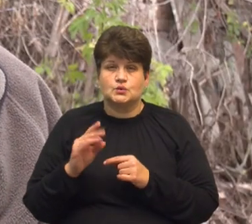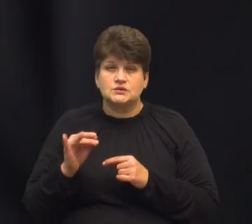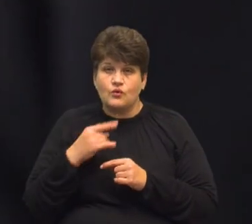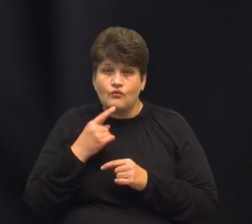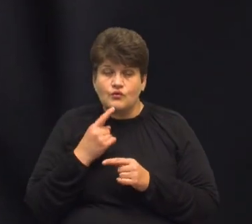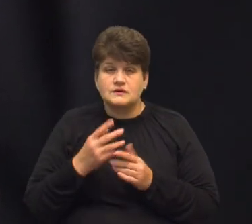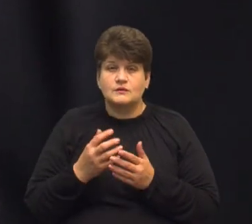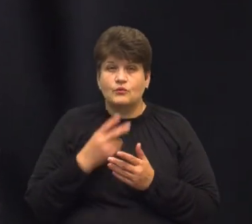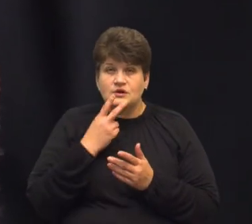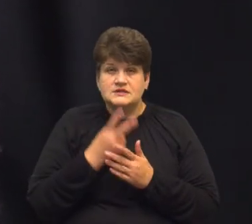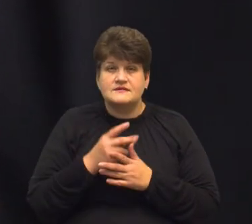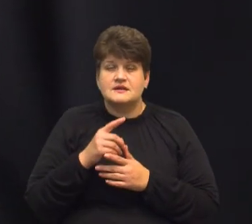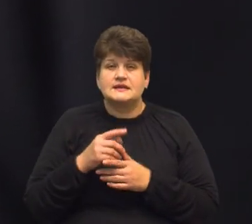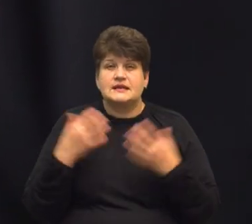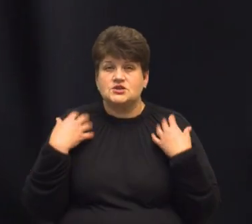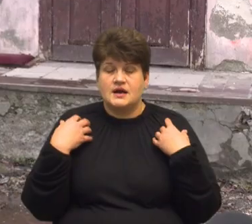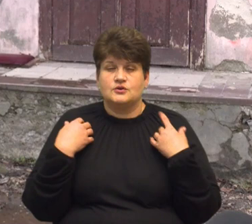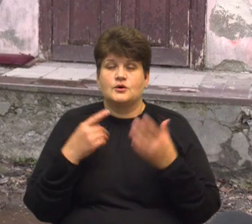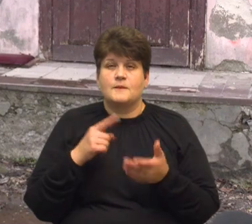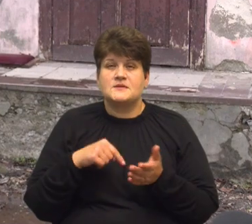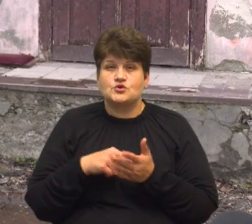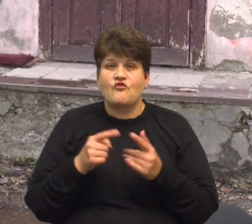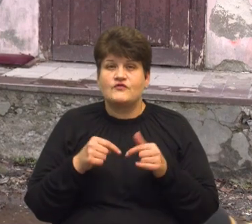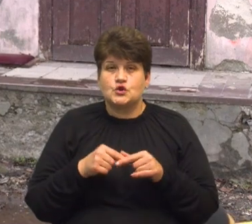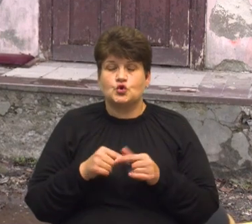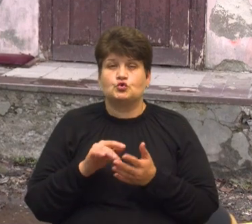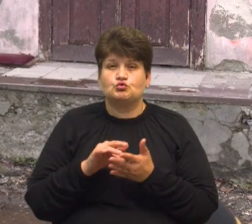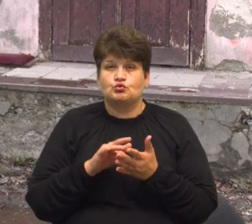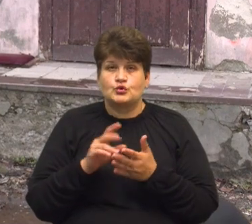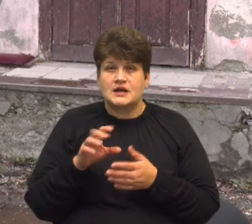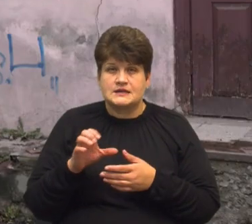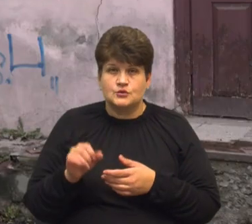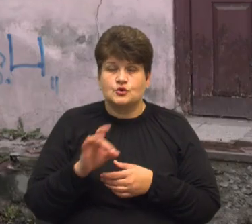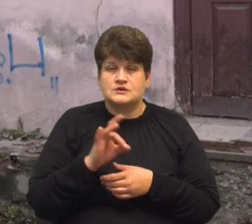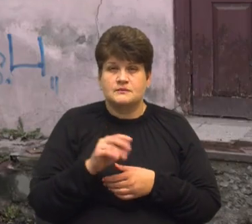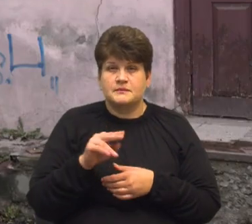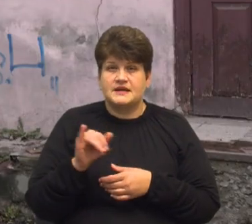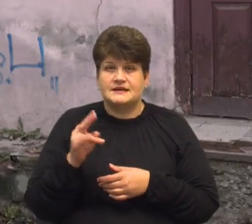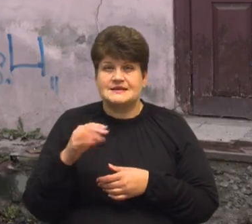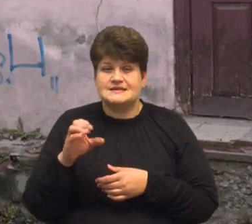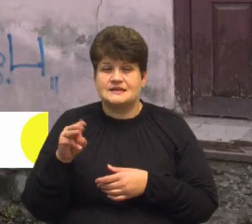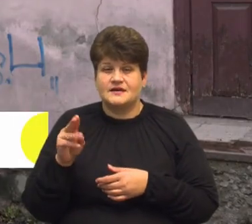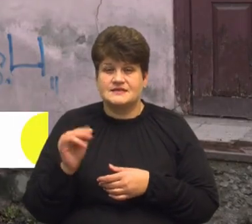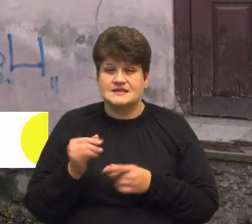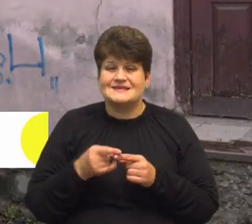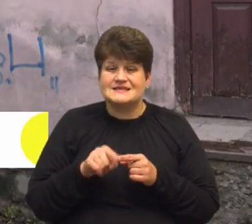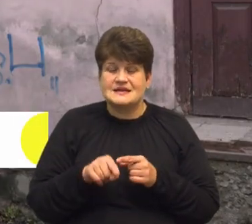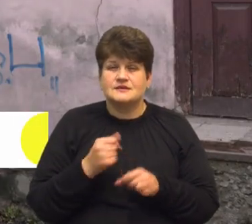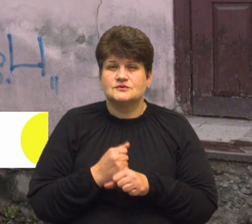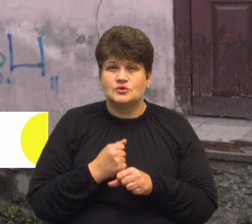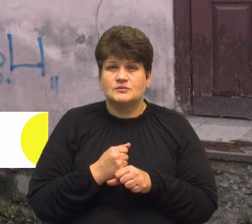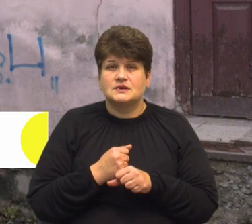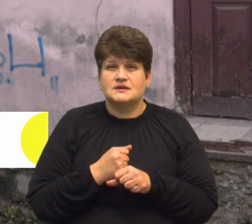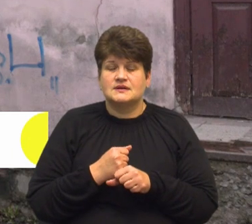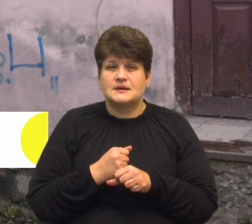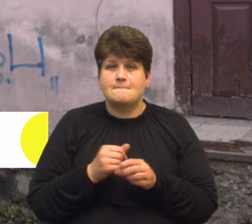показав начальнику Збаражського міського відділу туризму і охорони культурної спадщини Руслану Підставці. Це виріб з пласкої